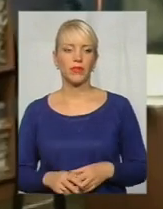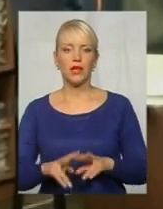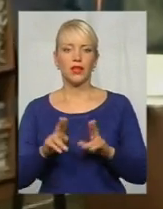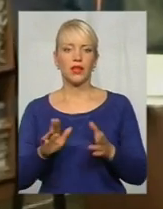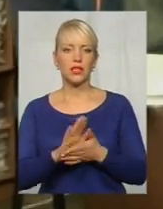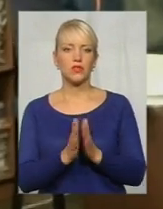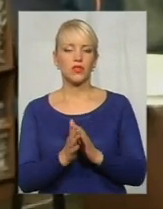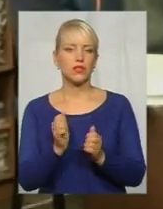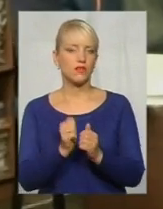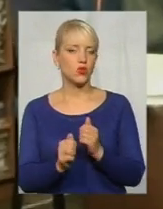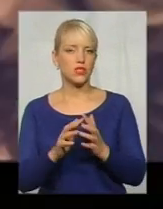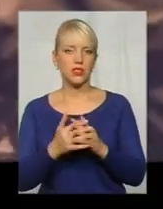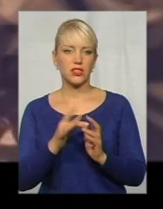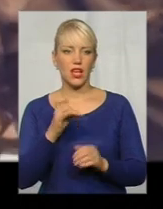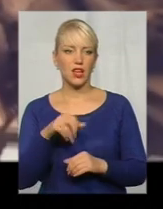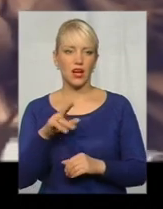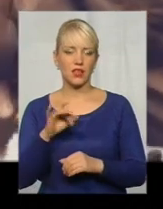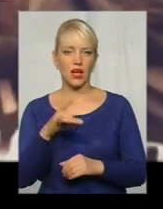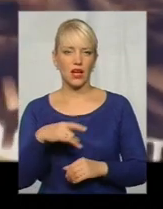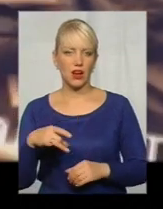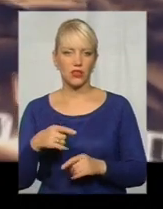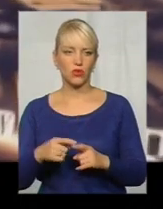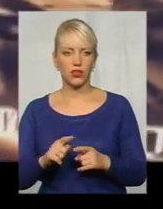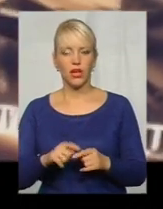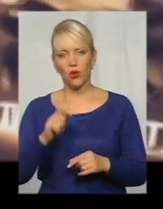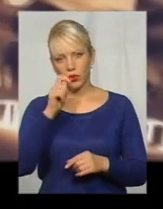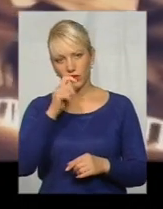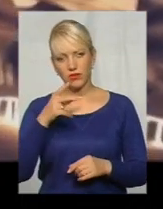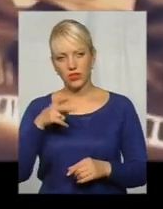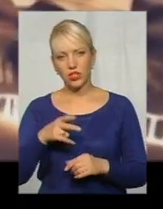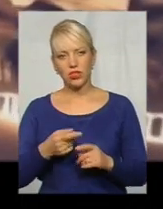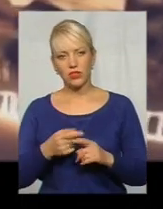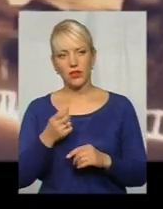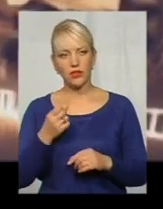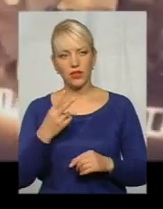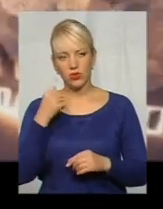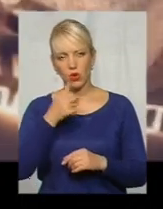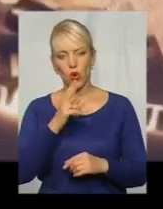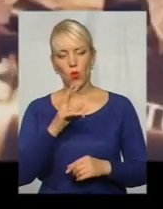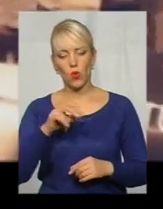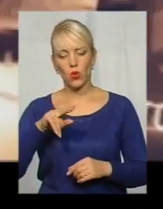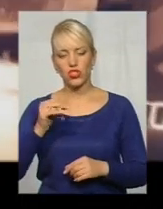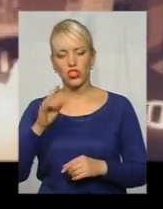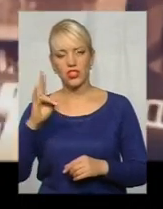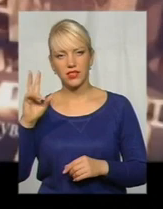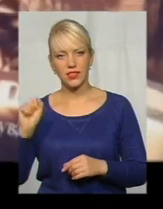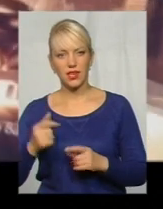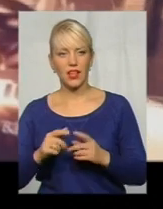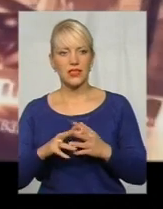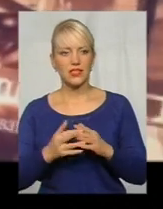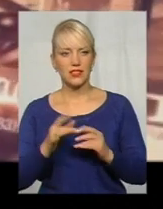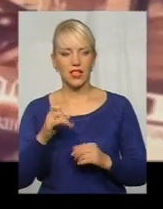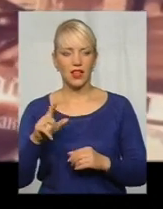склалася практично у кожній сільраді району. У квітні 2012 року мешканці Кульчанівської сільради звернулися до Петра Арсенюка з заявою про видалення